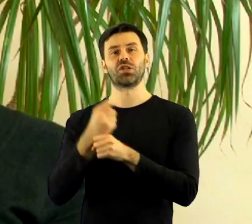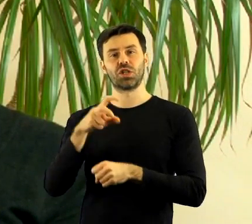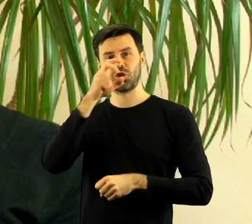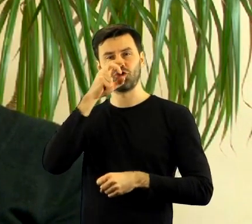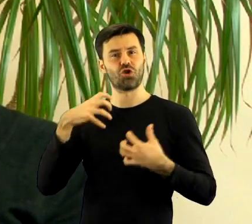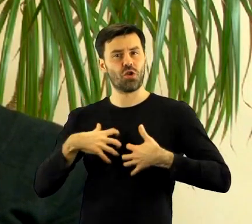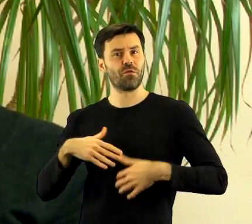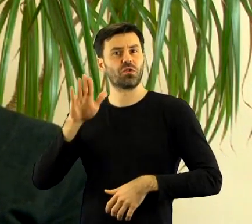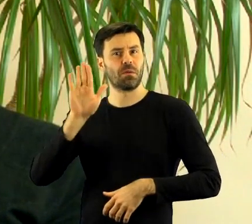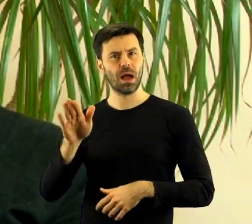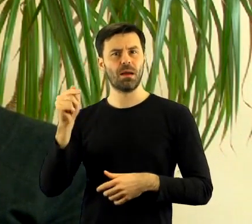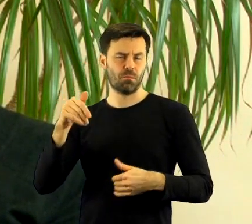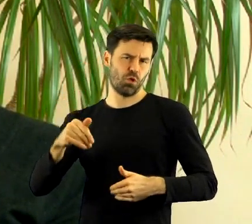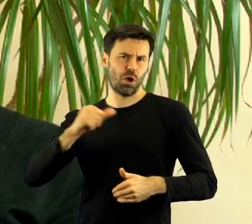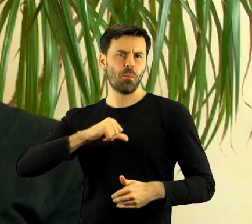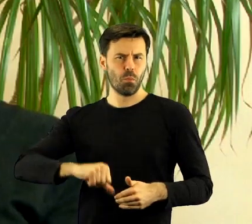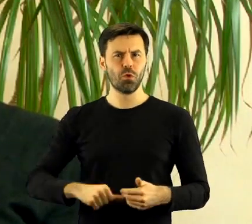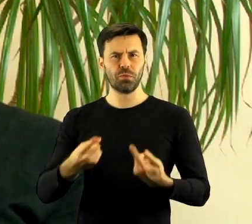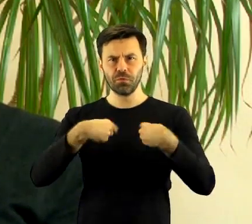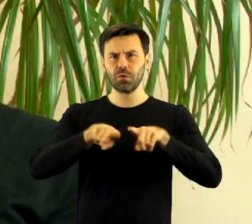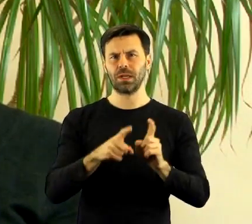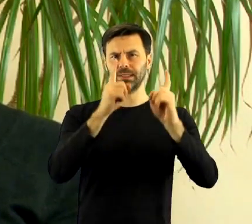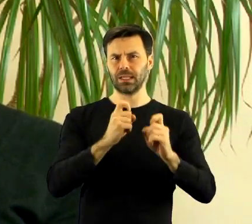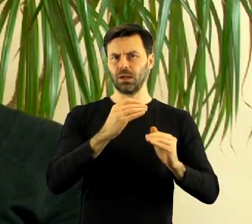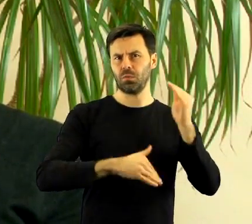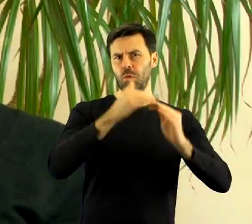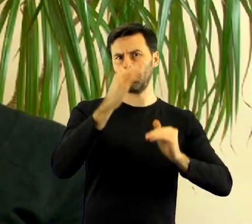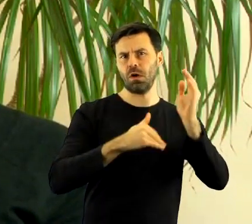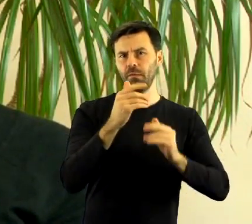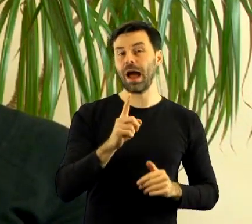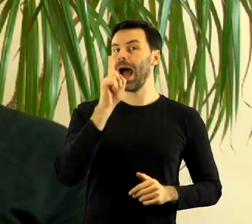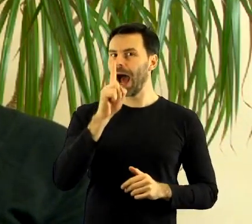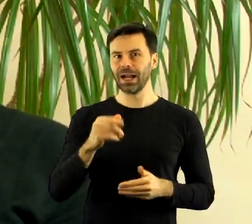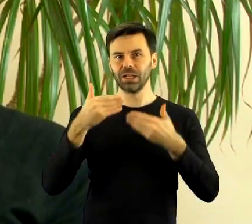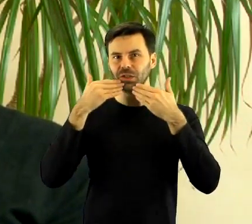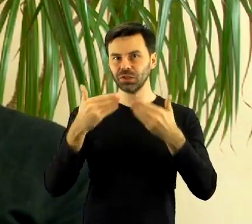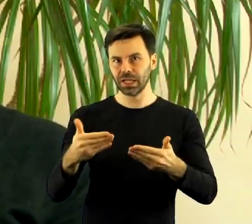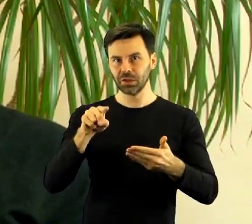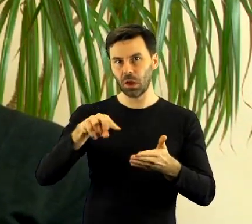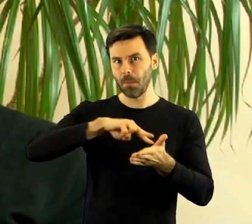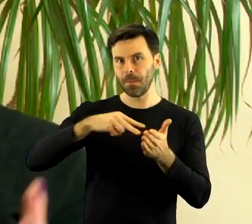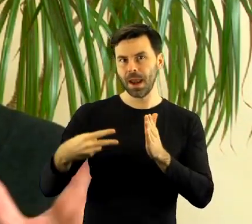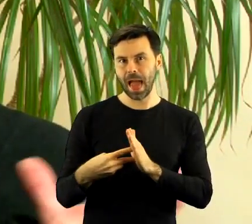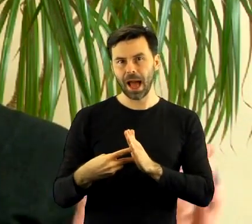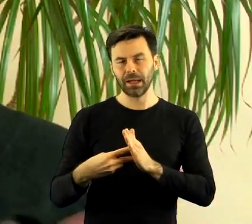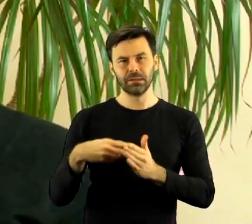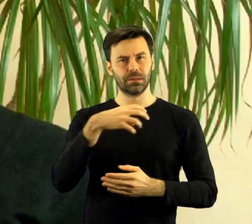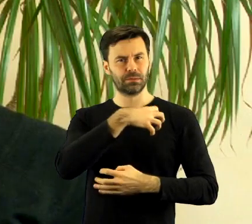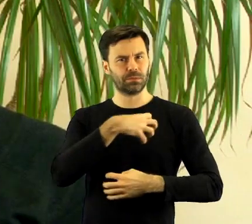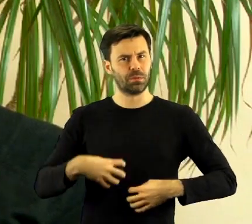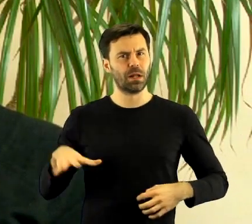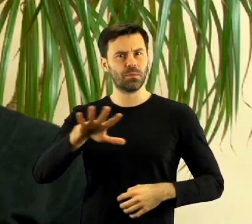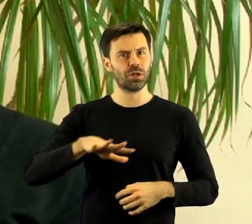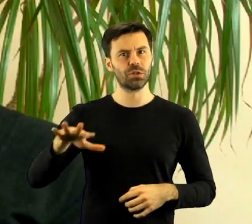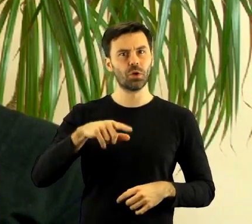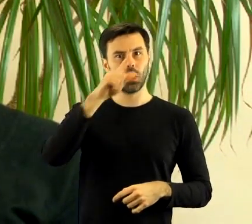spokojnie mógł to realizować bez tego planu zagospodarowania. No, ale niemniej dzięki temu, że ten plan miał być uchwalony, my w ogóle jako mieszkańcy dowiedzieliśmy się, że